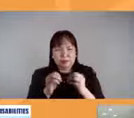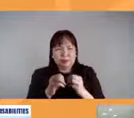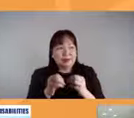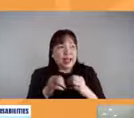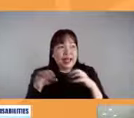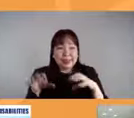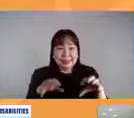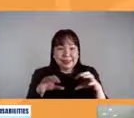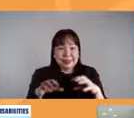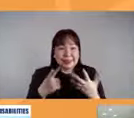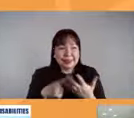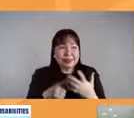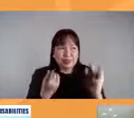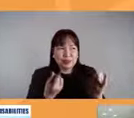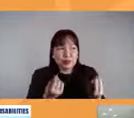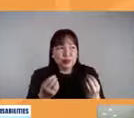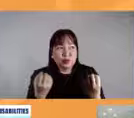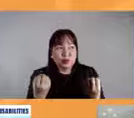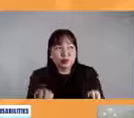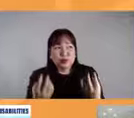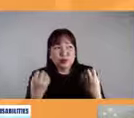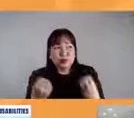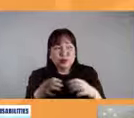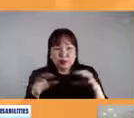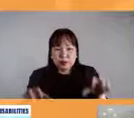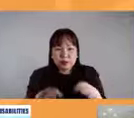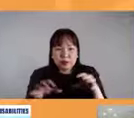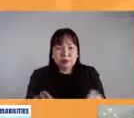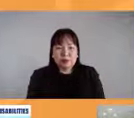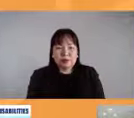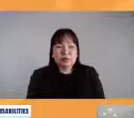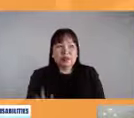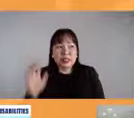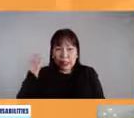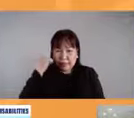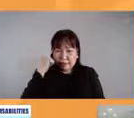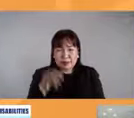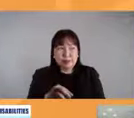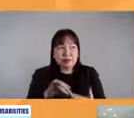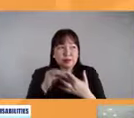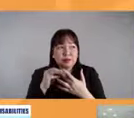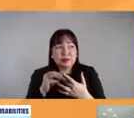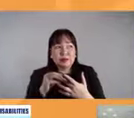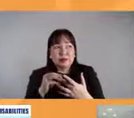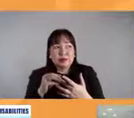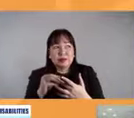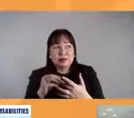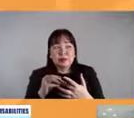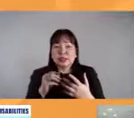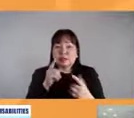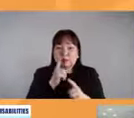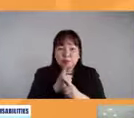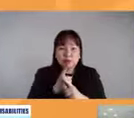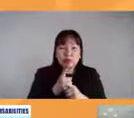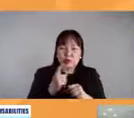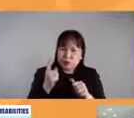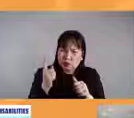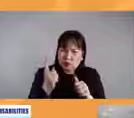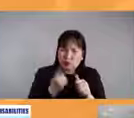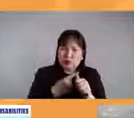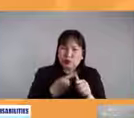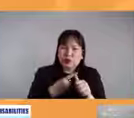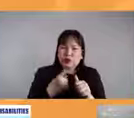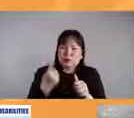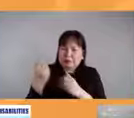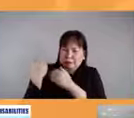pagkakauhin ang ating pang-malaan bilang tinatawag natin the primary duty